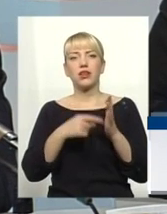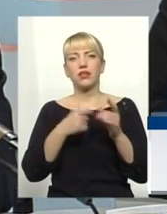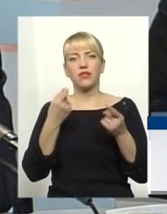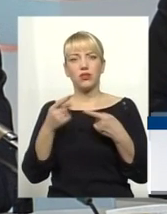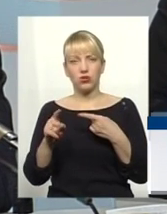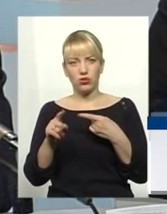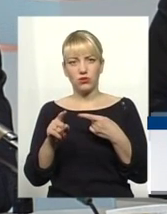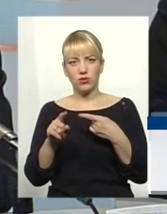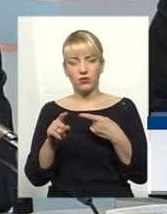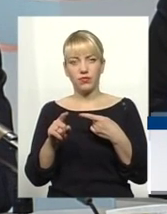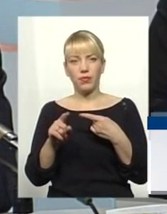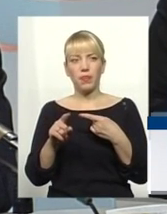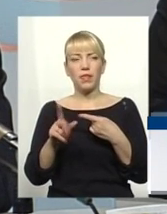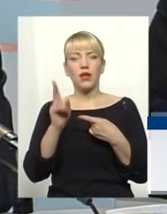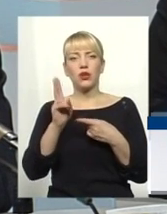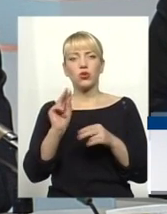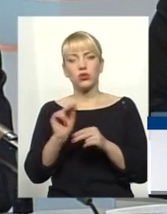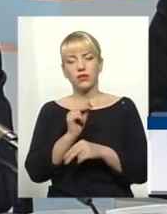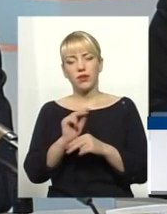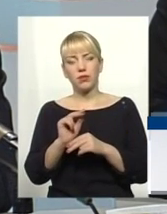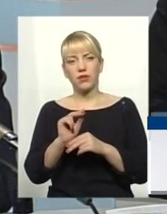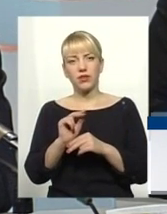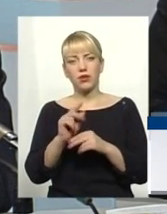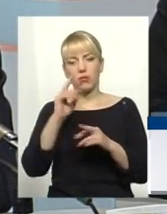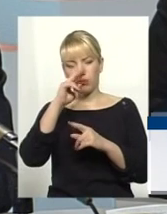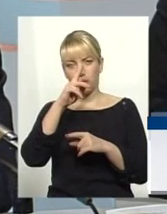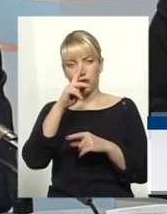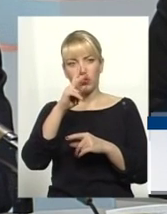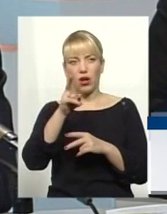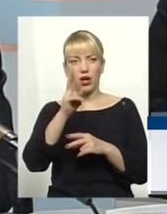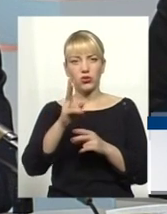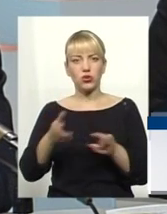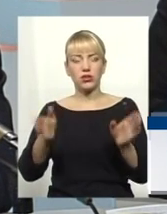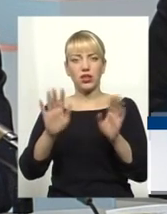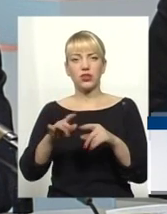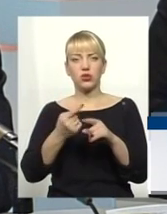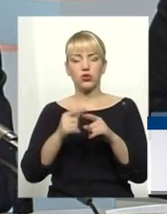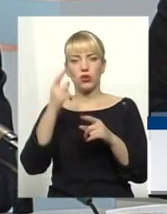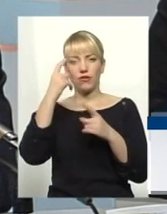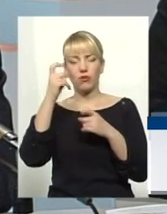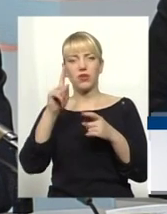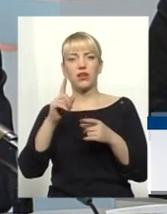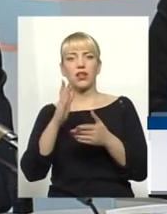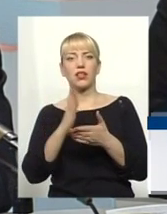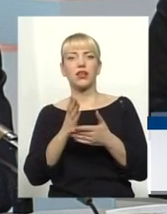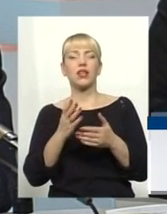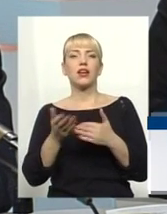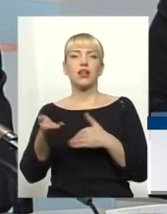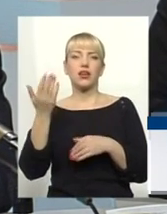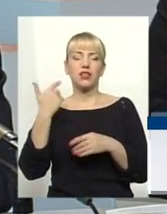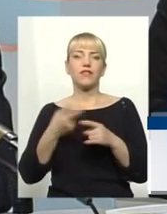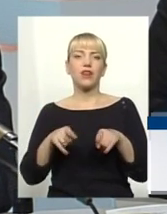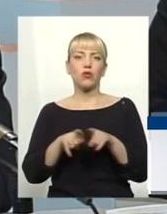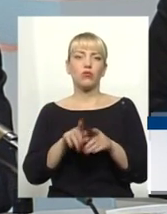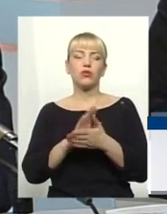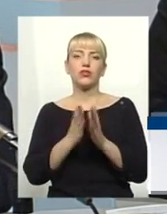що хтось виправить помилку, а хтось залишить ту інформацію, яка зазначена в декларації, в такому стані, як вона є.